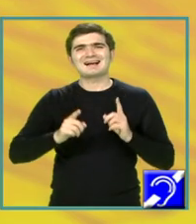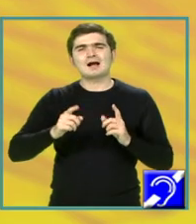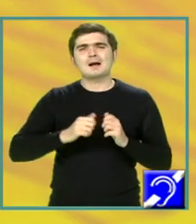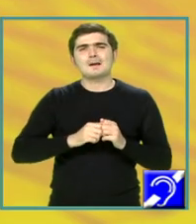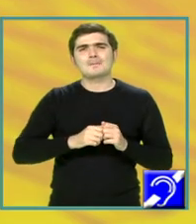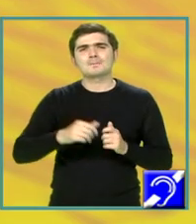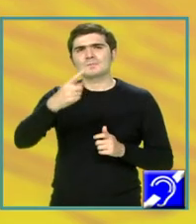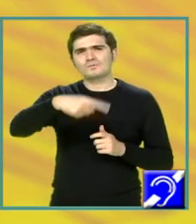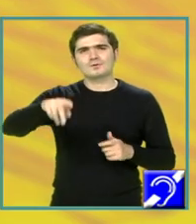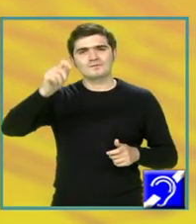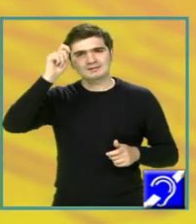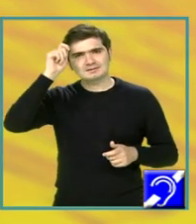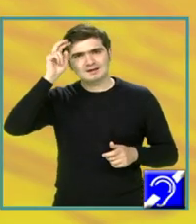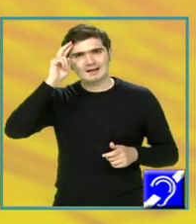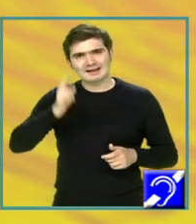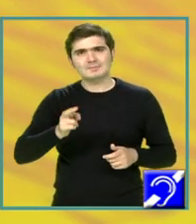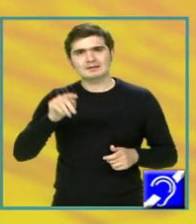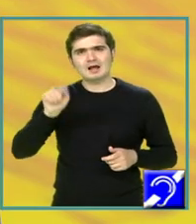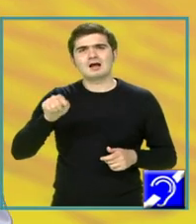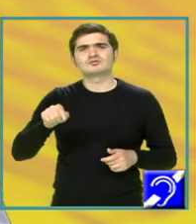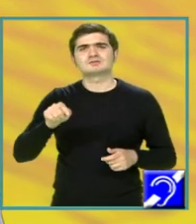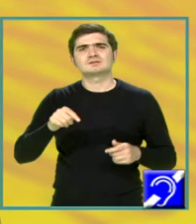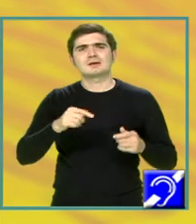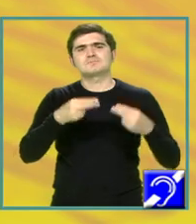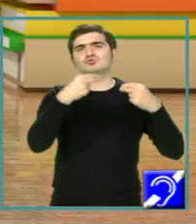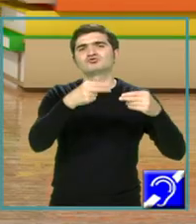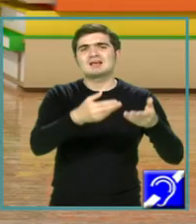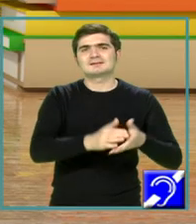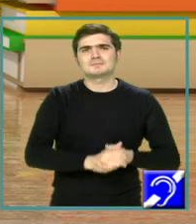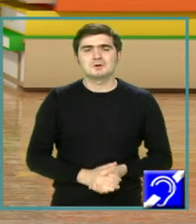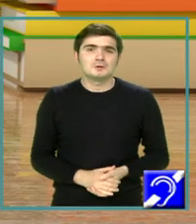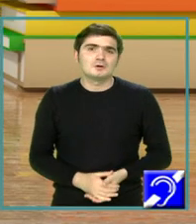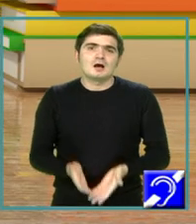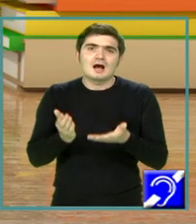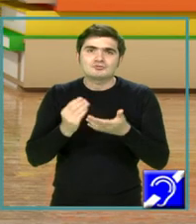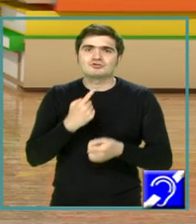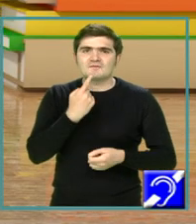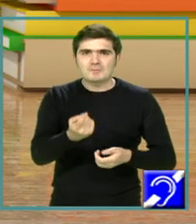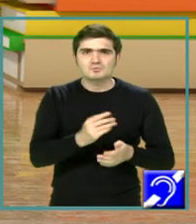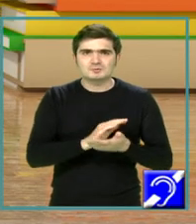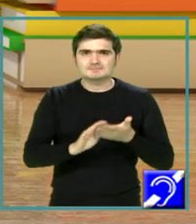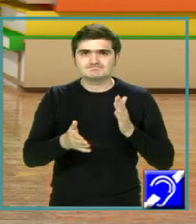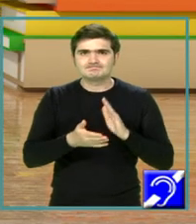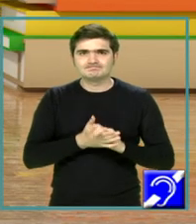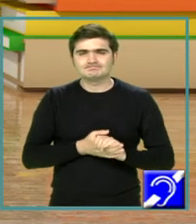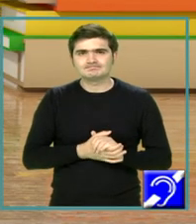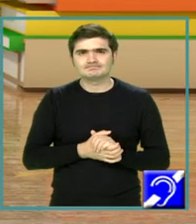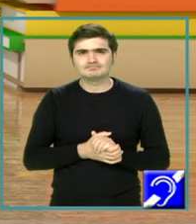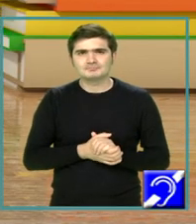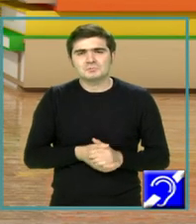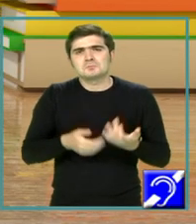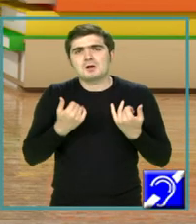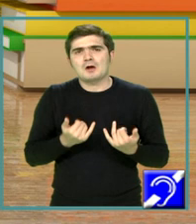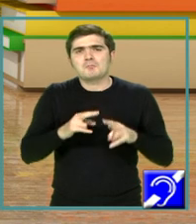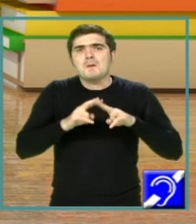respecta aceste sugestii. Acestea fiind spuse, nu-mi